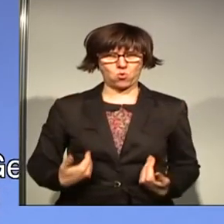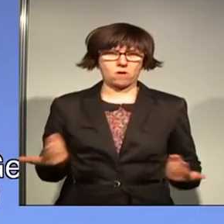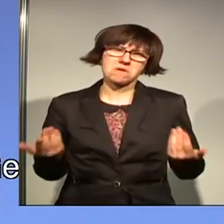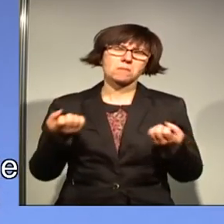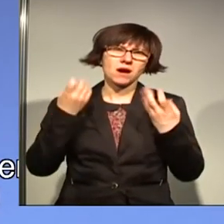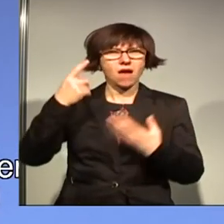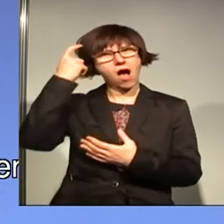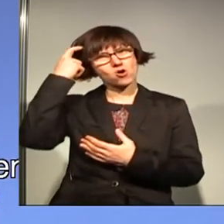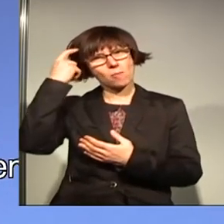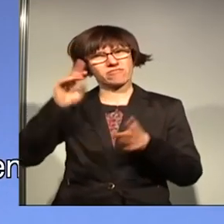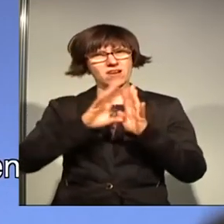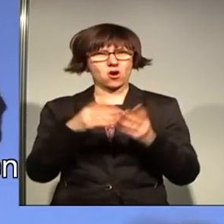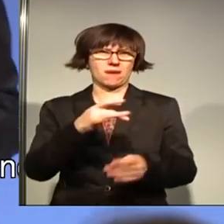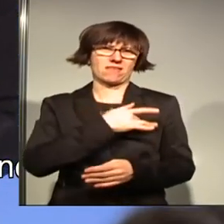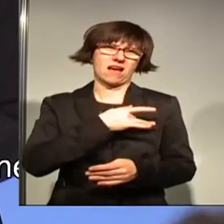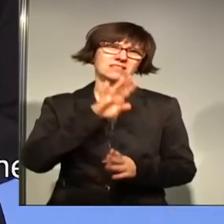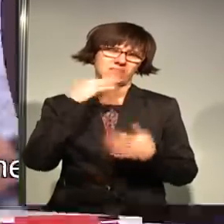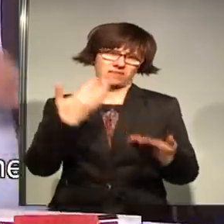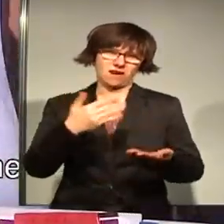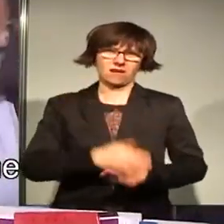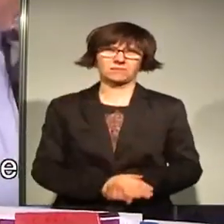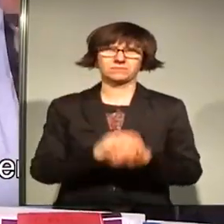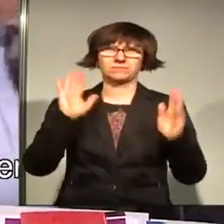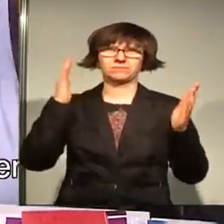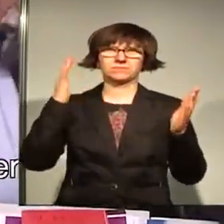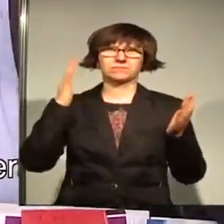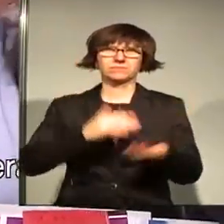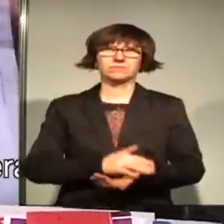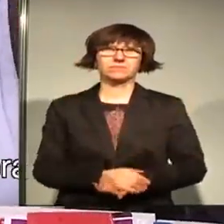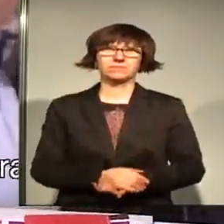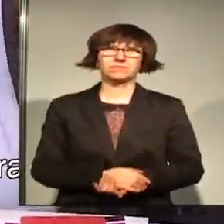klarem Kopf und ganzem Herzen. Vielen Dank. Applaus